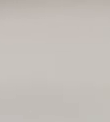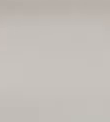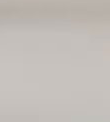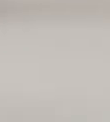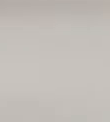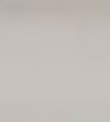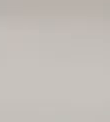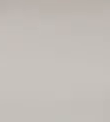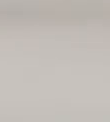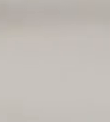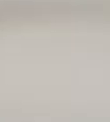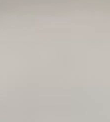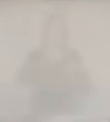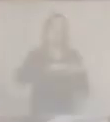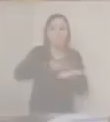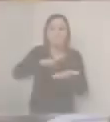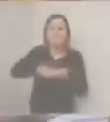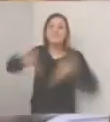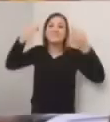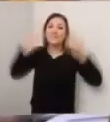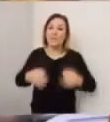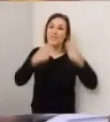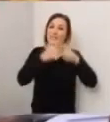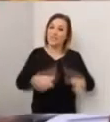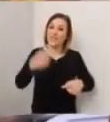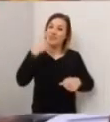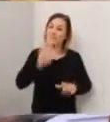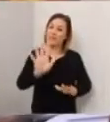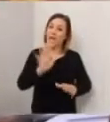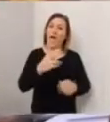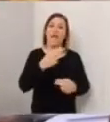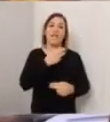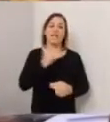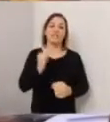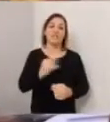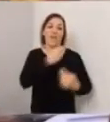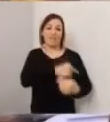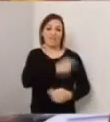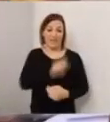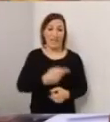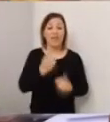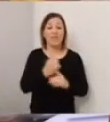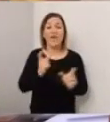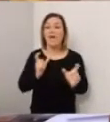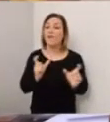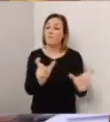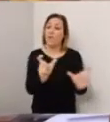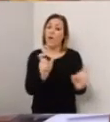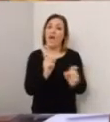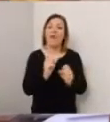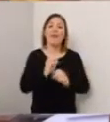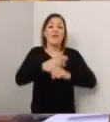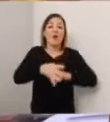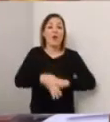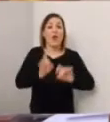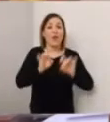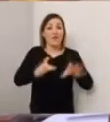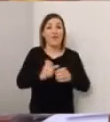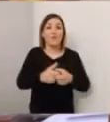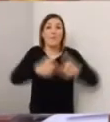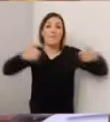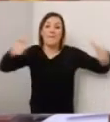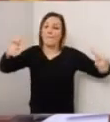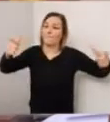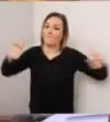sicurezza la città dal punto di vista igienico-sanitario. Dobbiamo impedire che questo virus si espanda. Prima noi lo facciamo